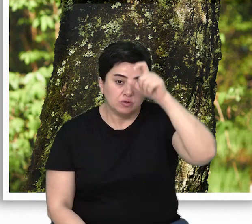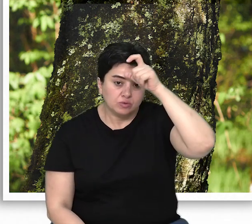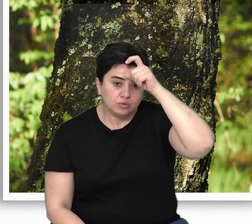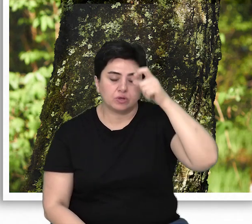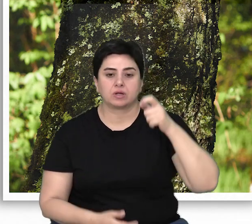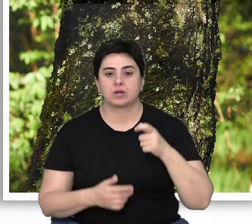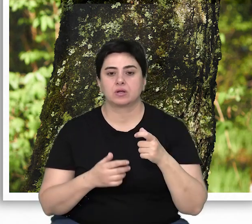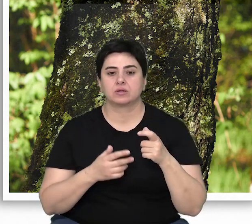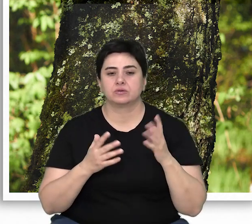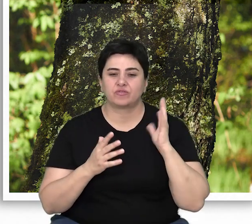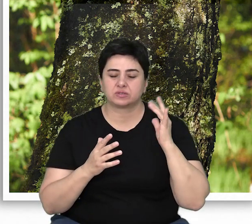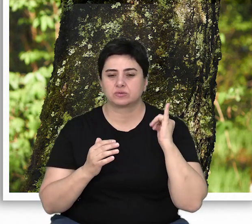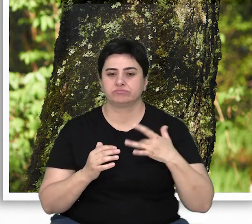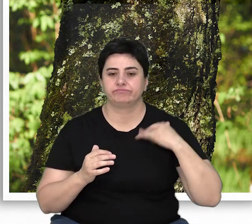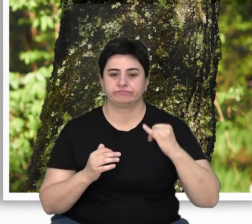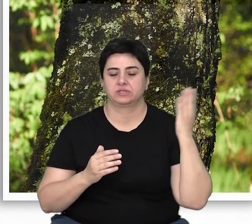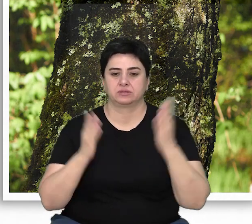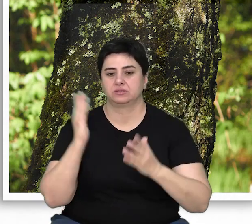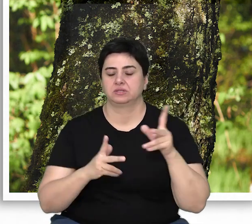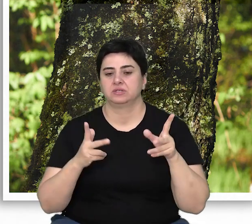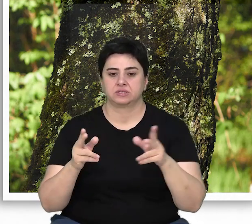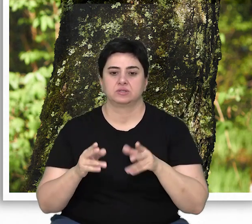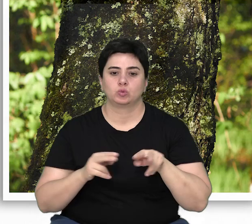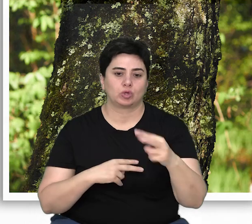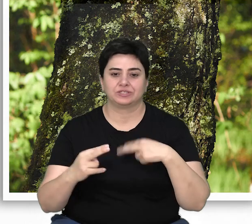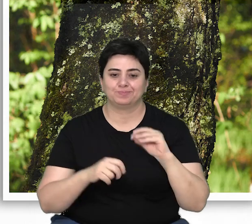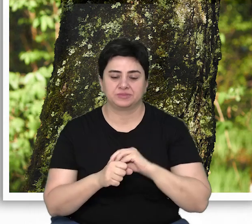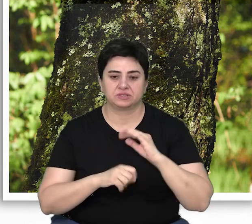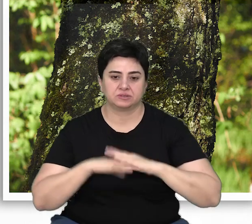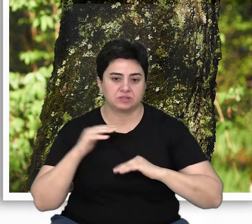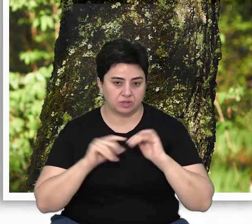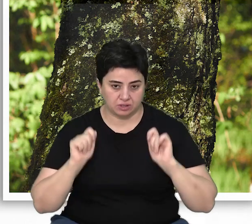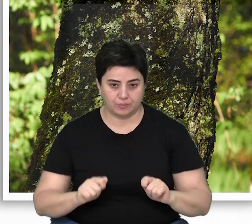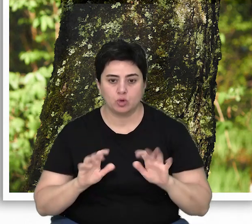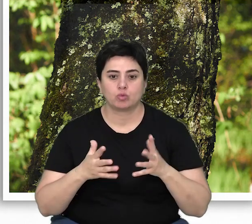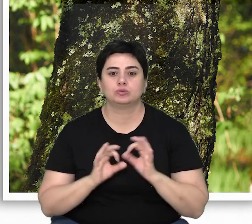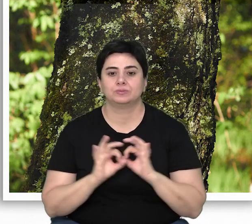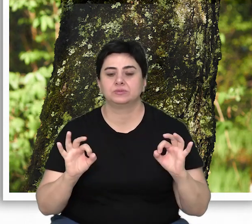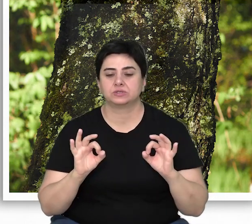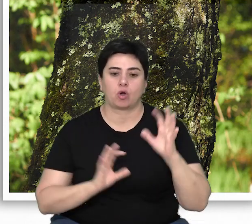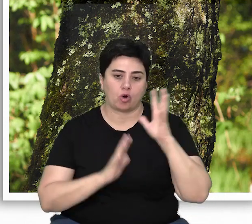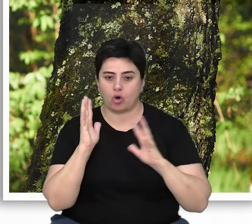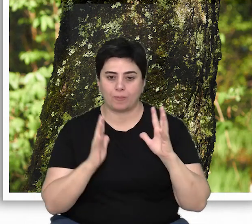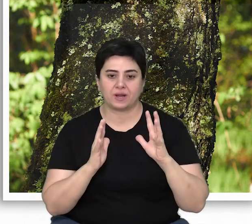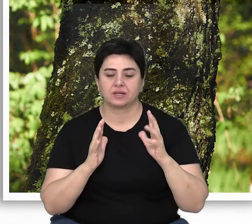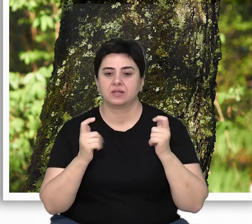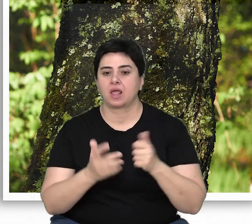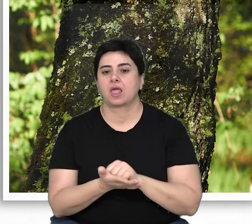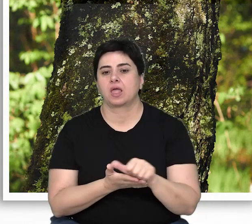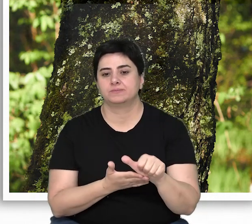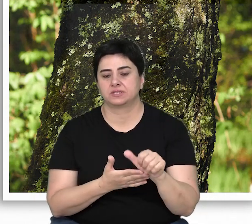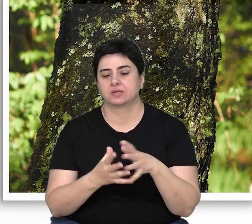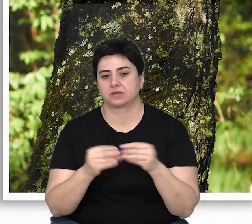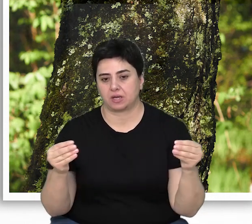ormanların bir dönem oyraçça kesilmesi ve her noktaya ulaşımı sağlayacak yol inşaatları, bozulmamış orman ekosistemlerinin